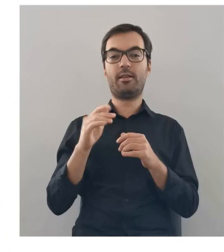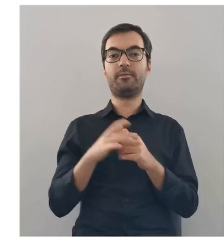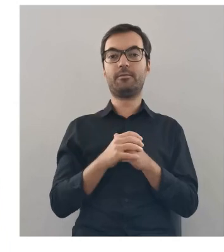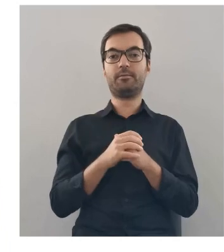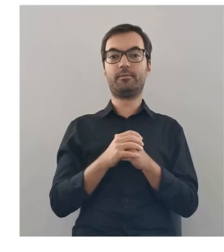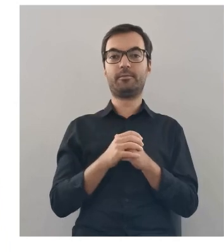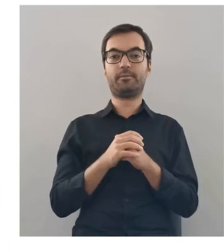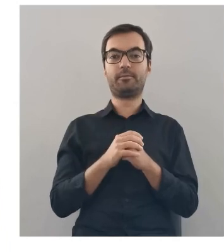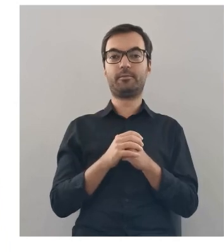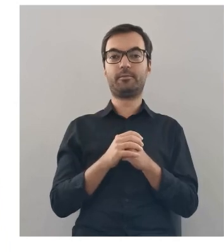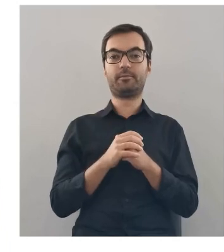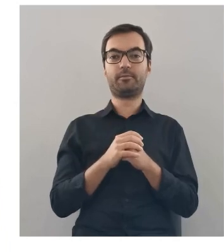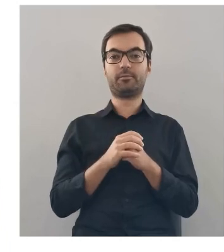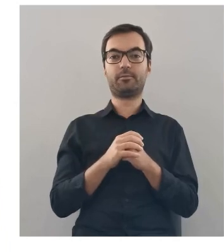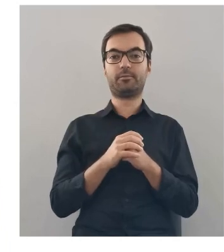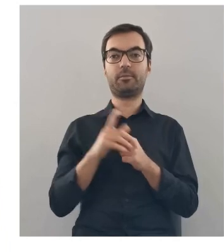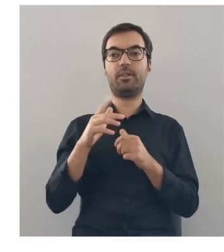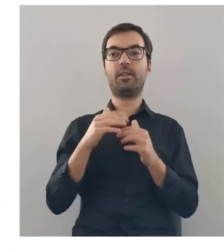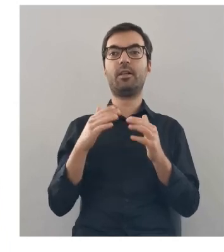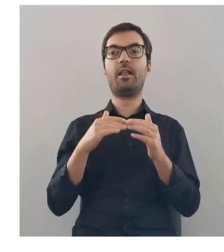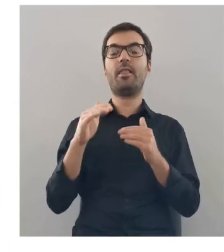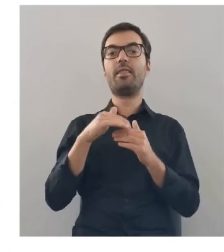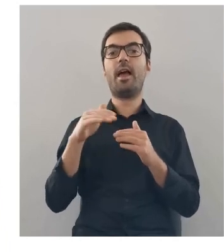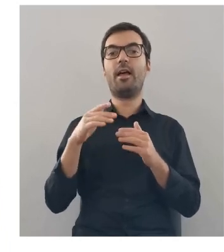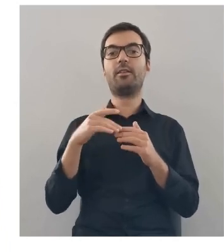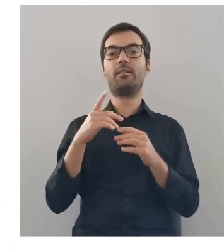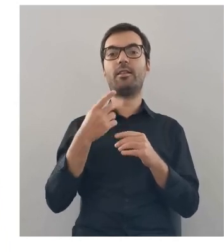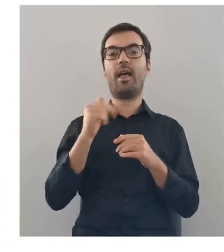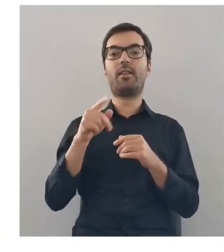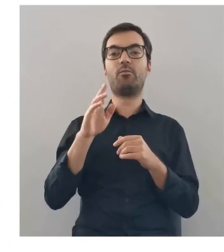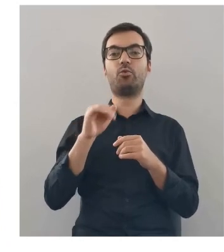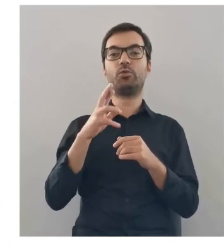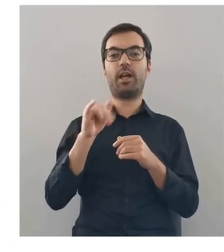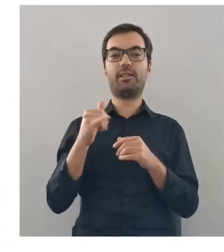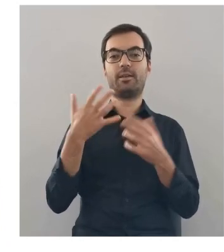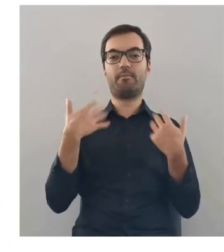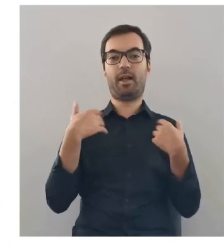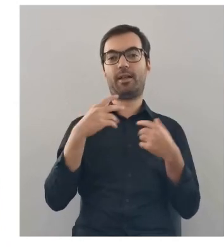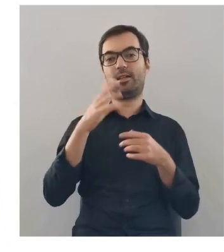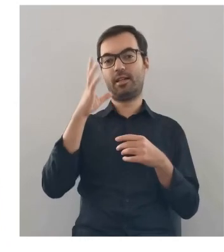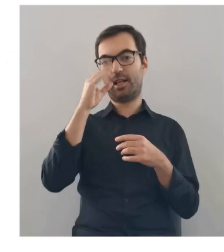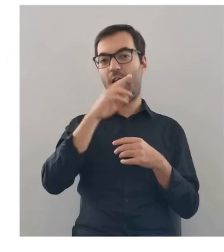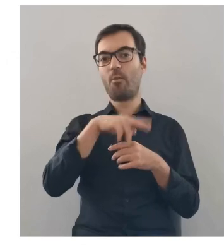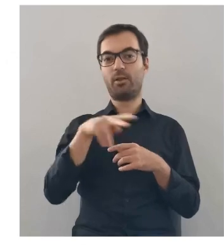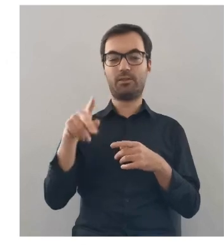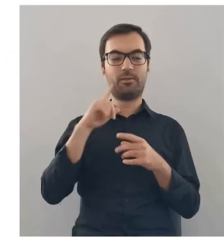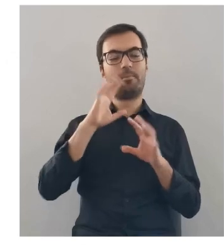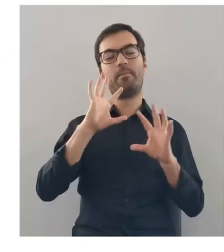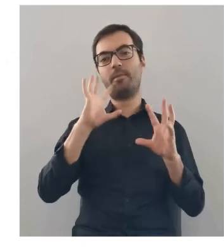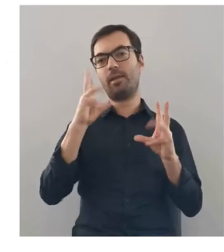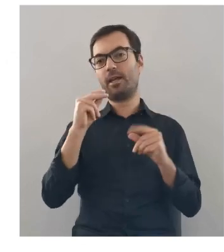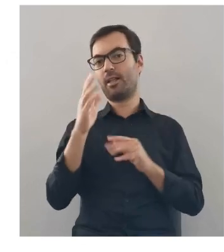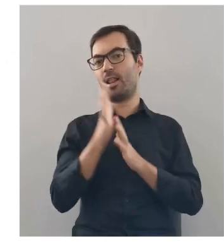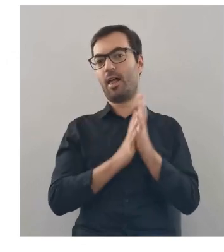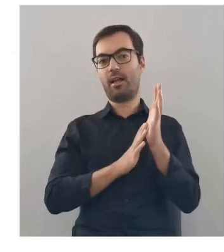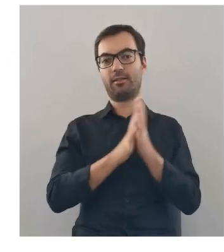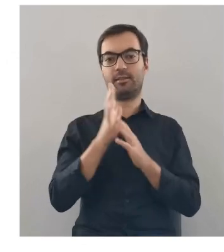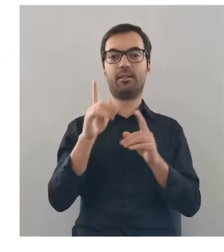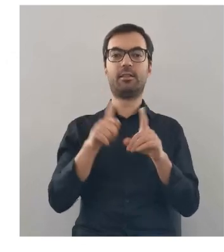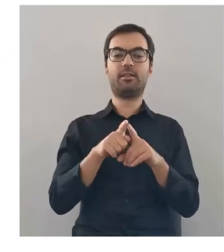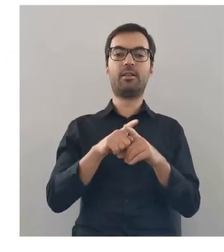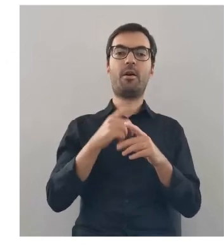właśnie te tereny, to jest nadburzański park krajobrazowy. To po pierwsze. Czyli to są cudne lasy,